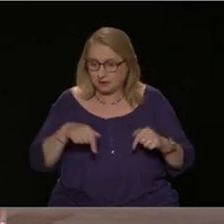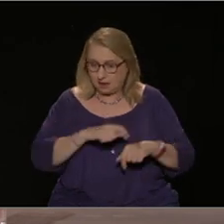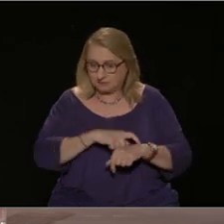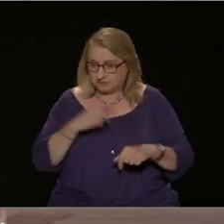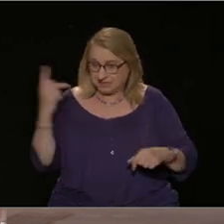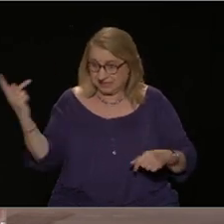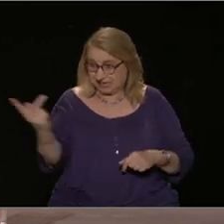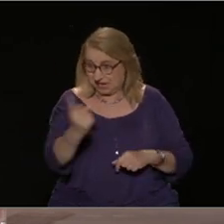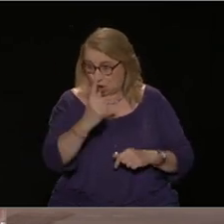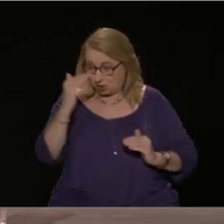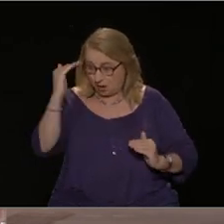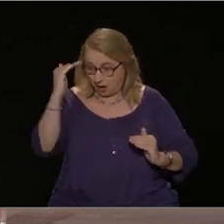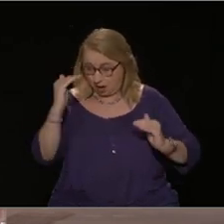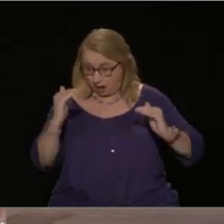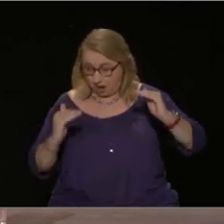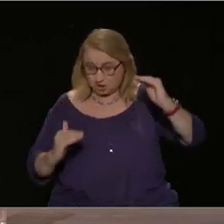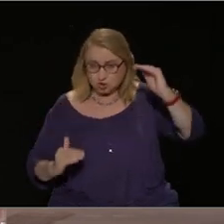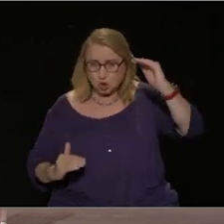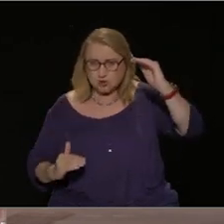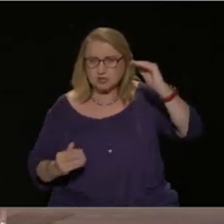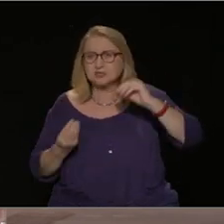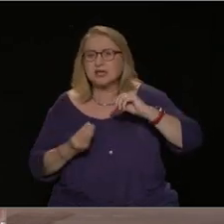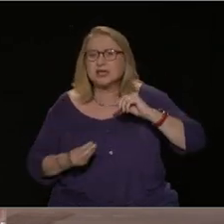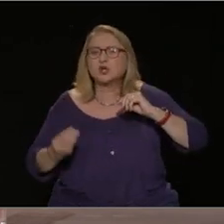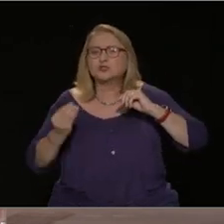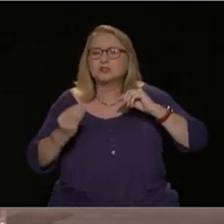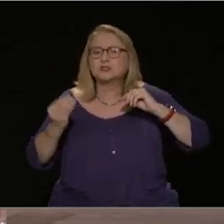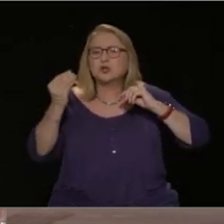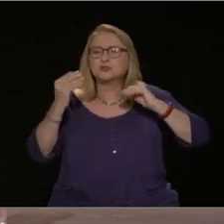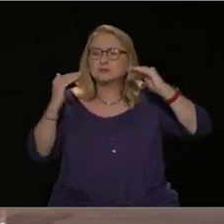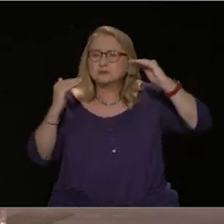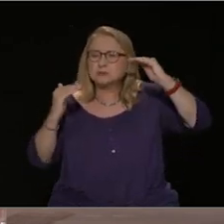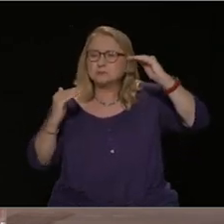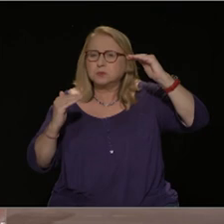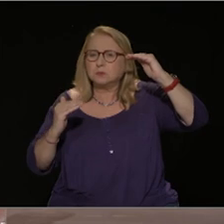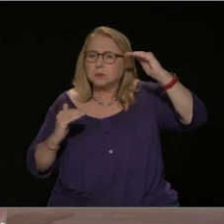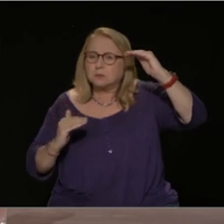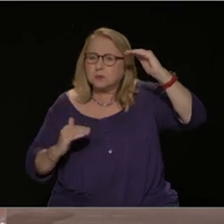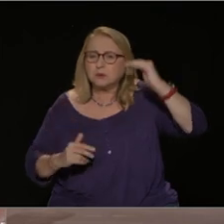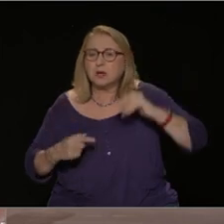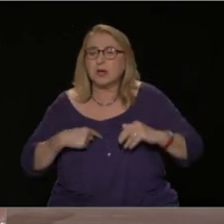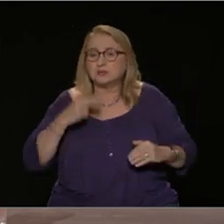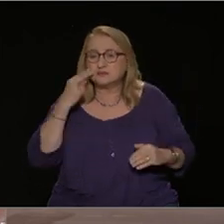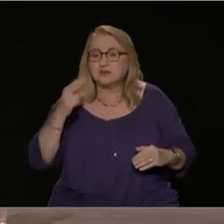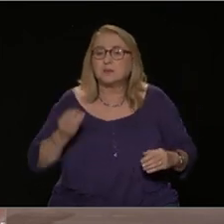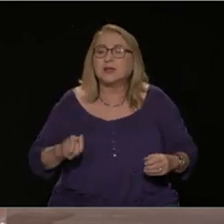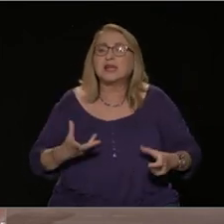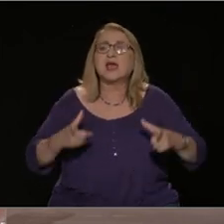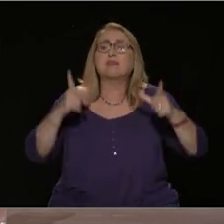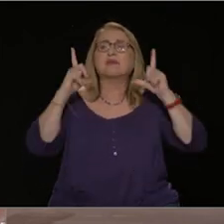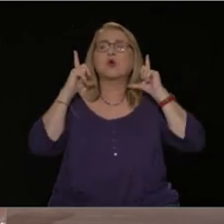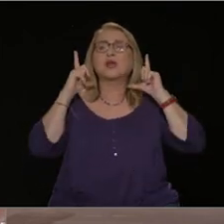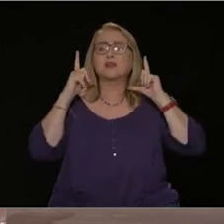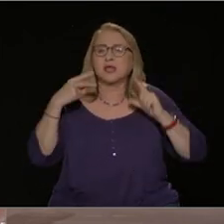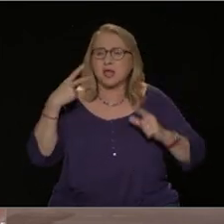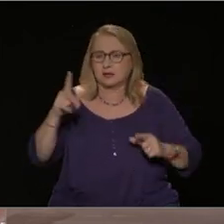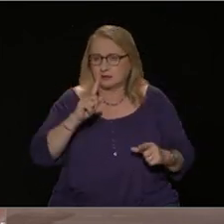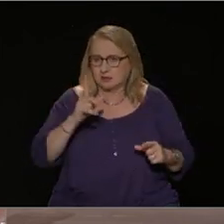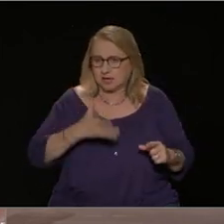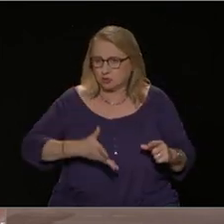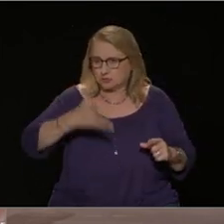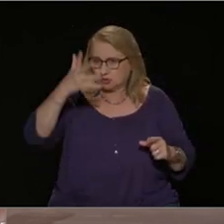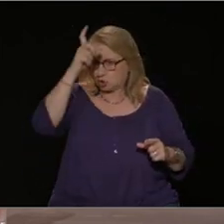κοινωνικές εκρήγνεται διάρκως, τι βλέπουμε και στη χώρα μας, από την κυβέρνηση της Ν. Δημοκρατίας του Κυριάκου Μητσοτάκη,